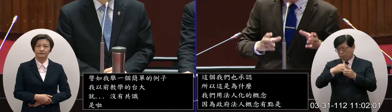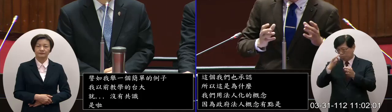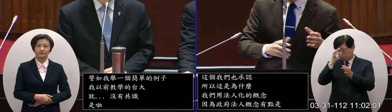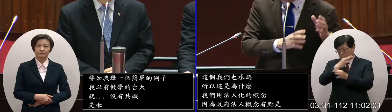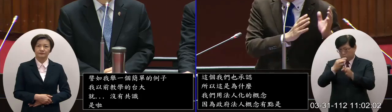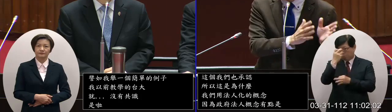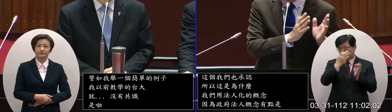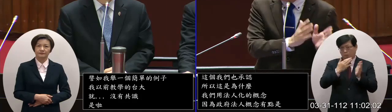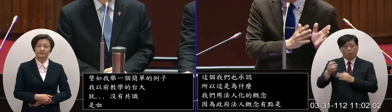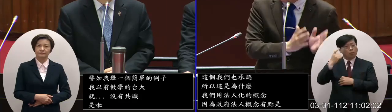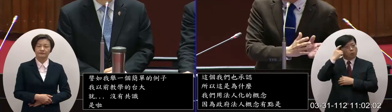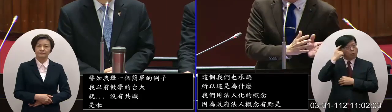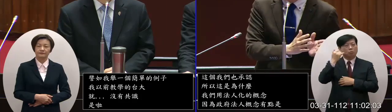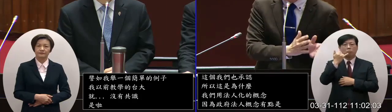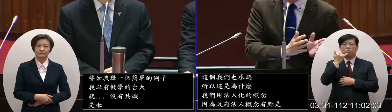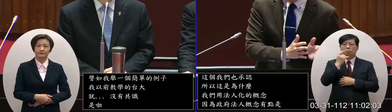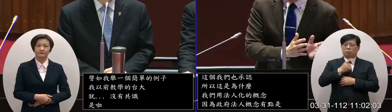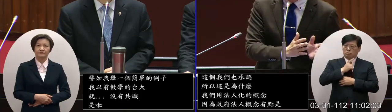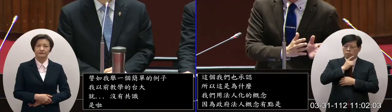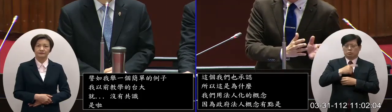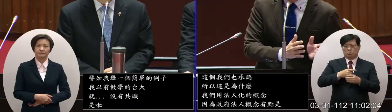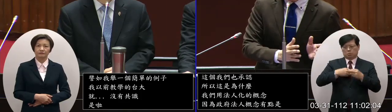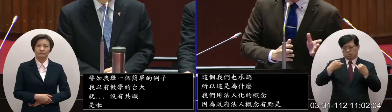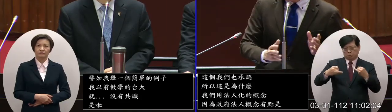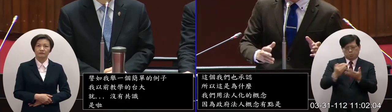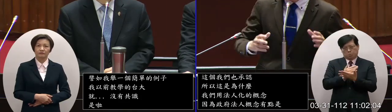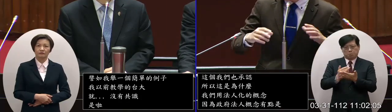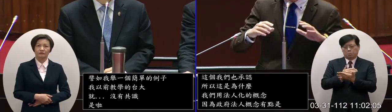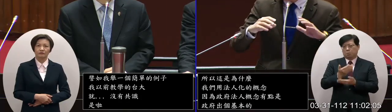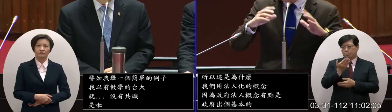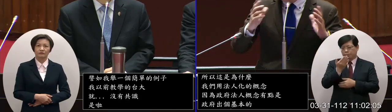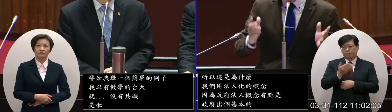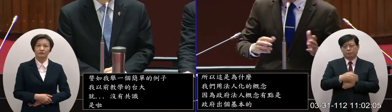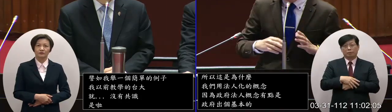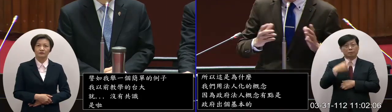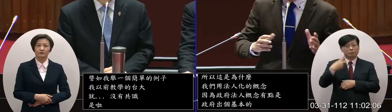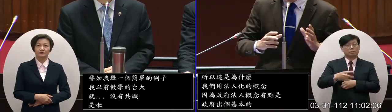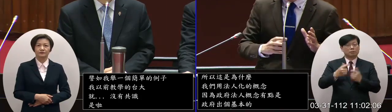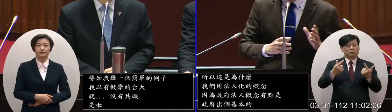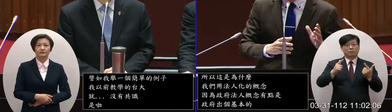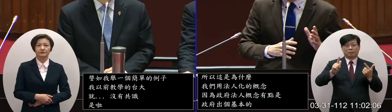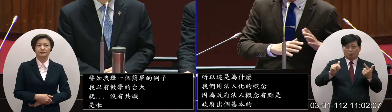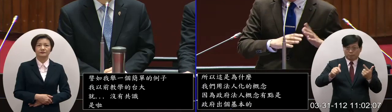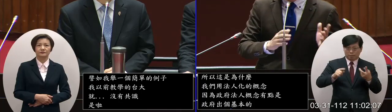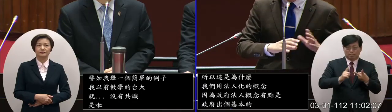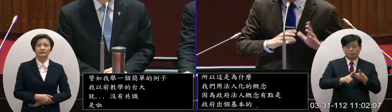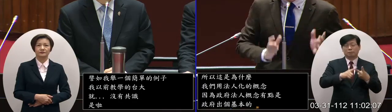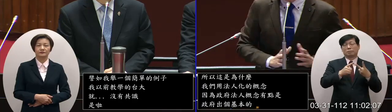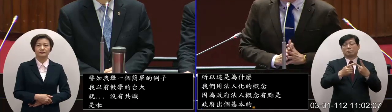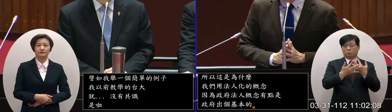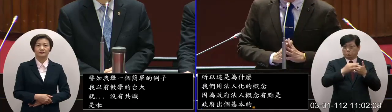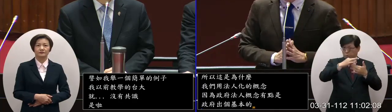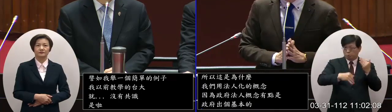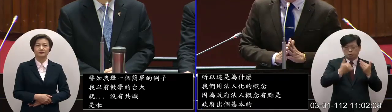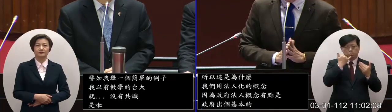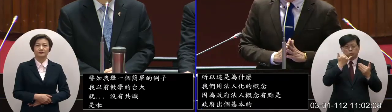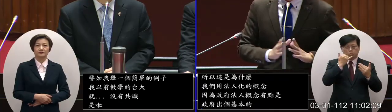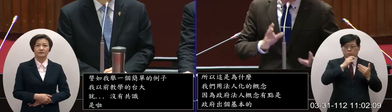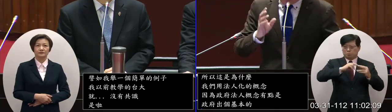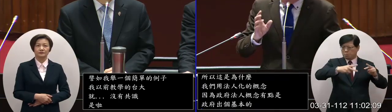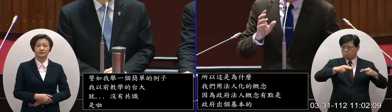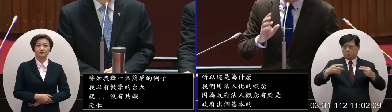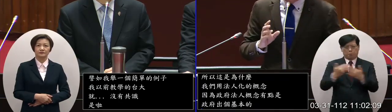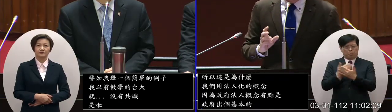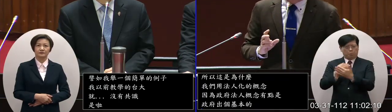那個概念所以他就可以比較有performance的績效制度那也可以讓更多不管老師或者是這個學制都更為彈性